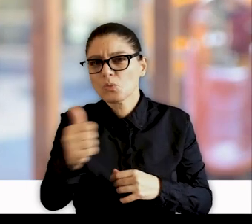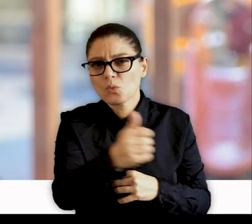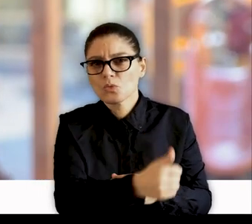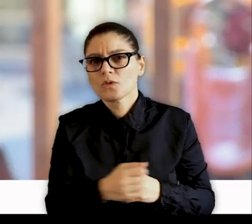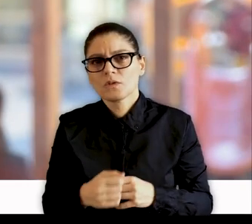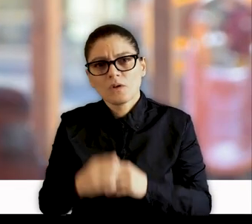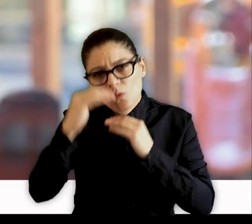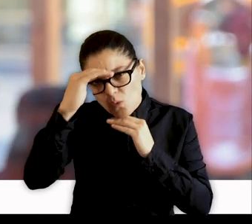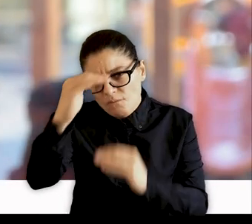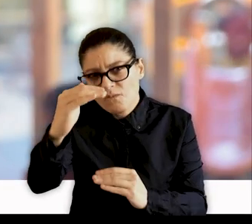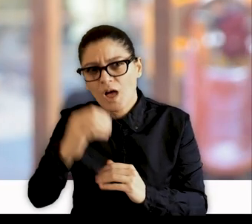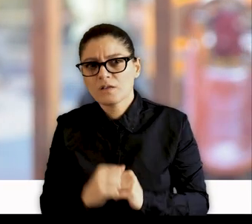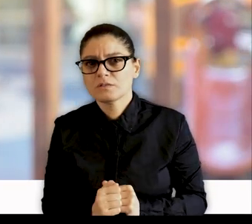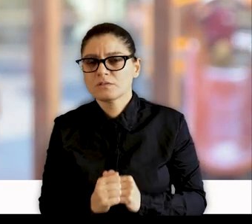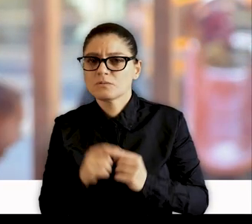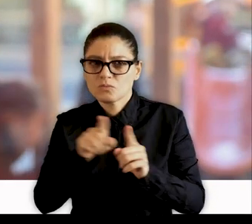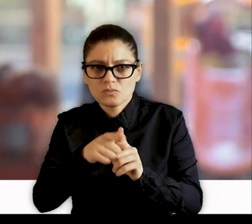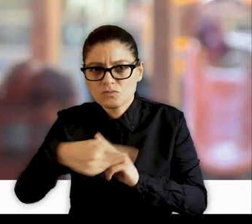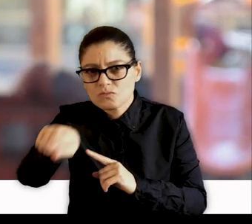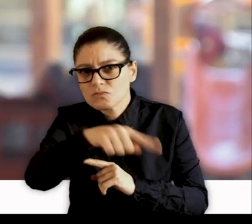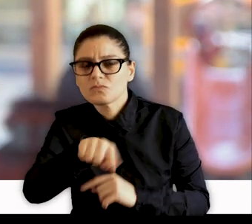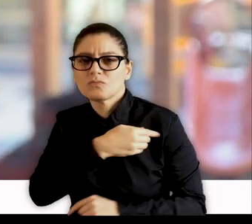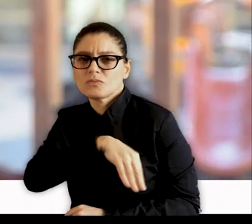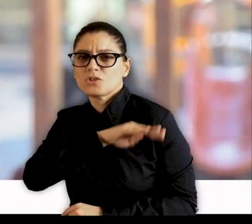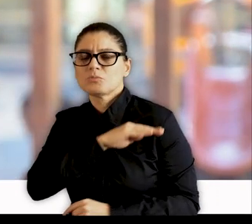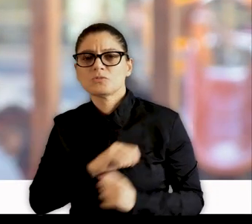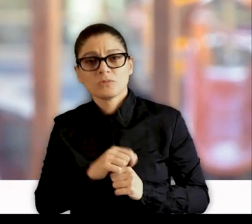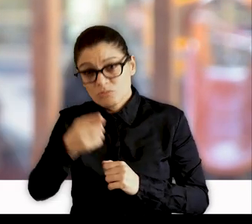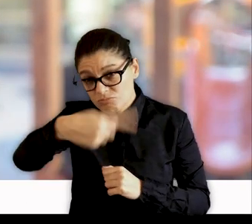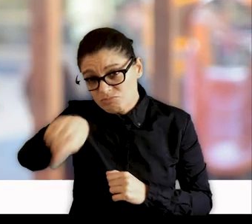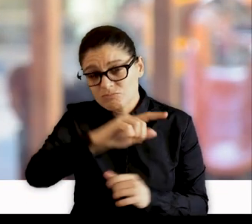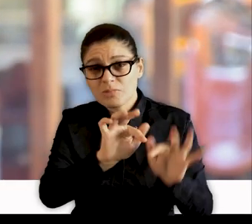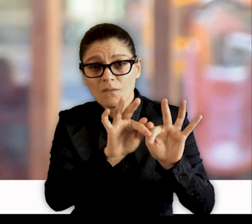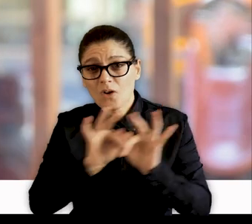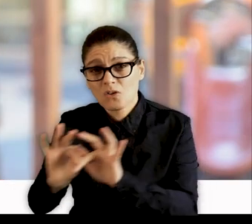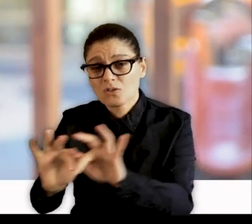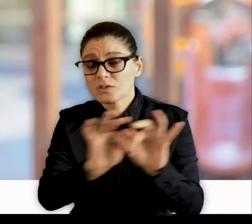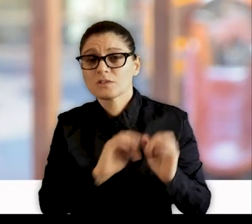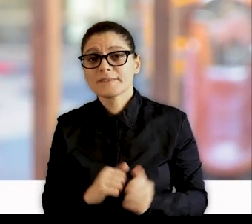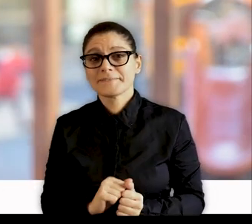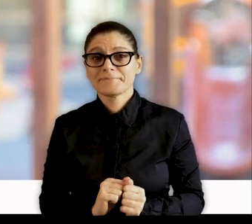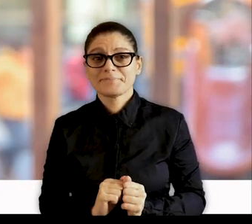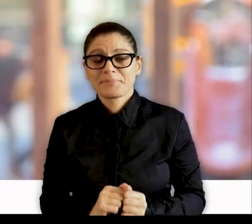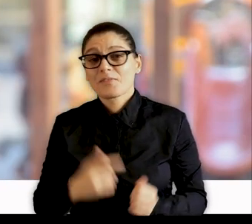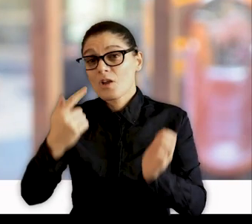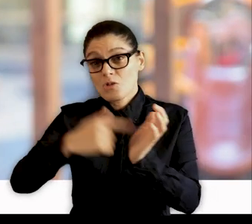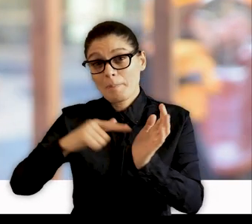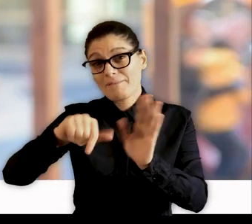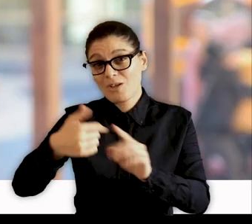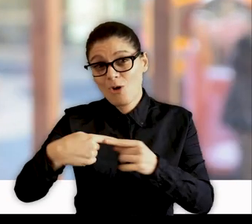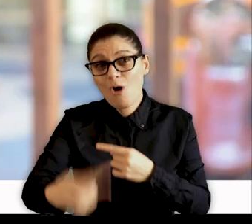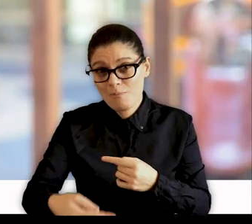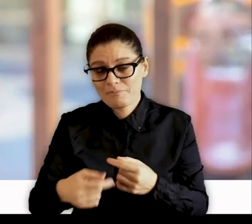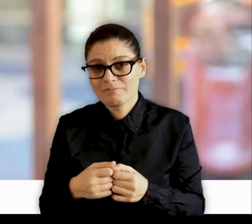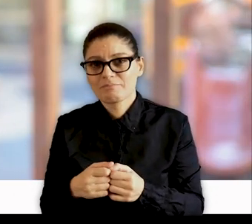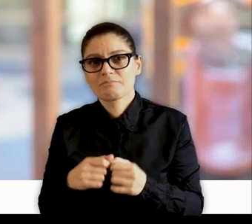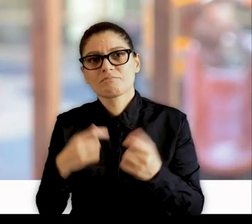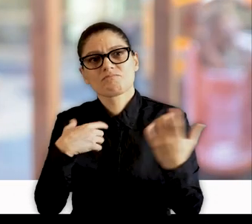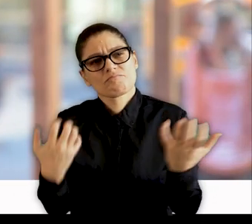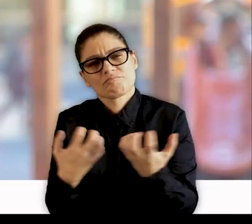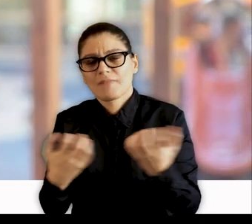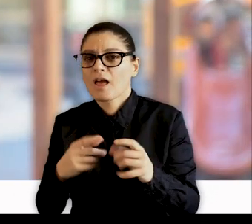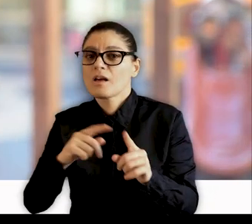sens des responsabilités et de votre fraternité. À l'aube de 2021, nous voulons que chaque Drancéenne et chaque